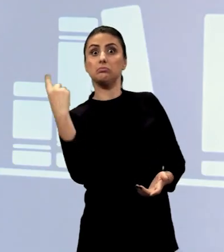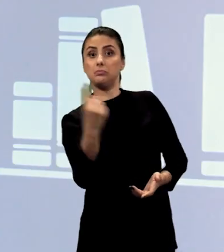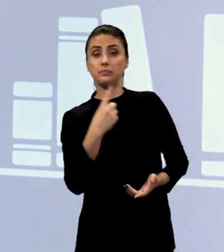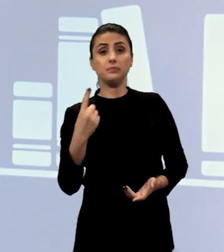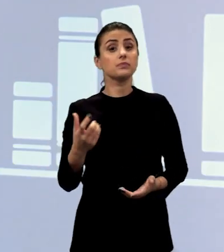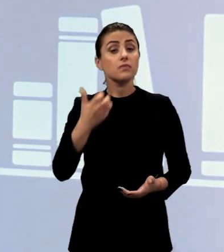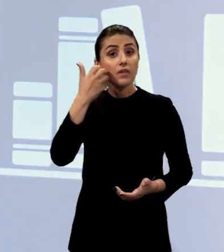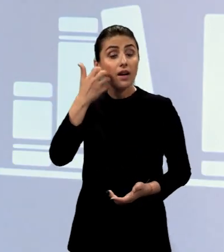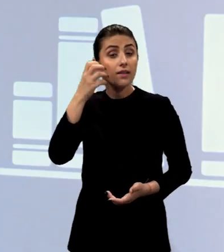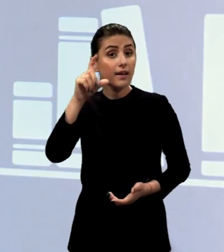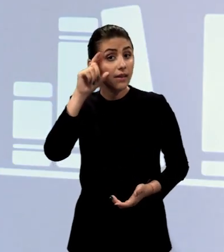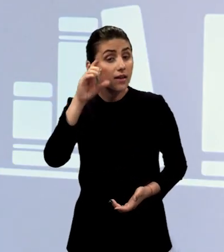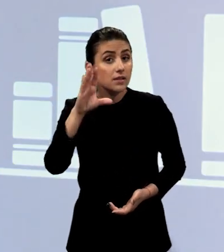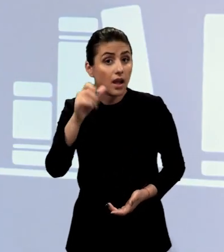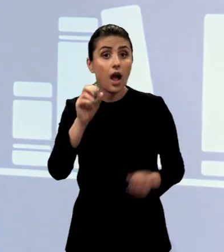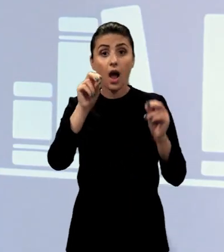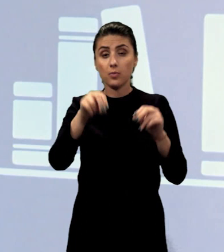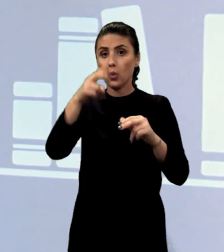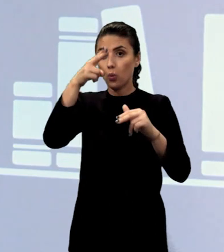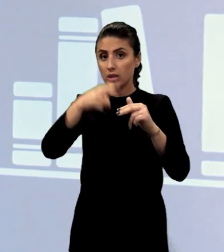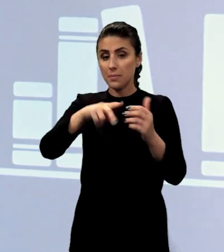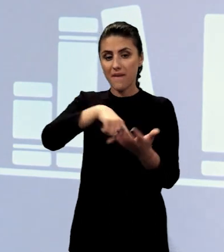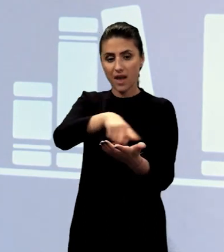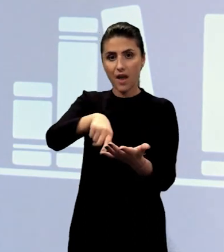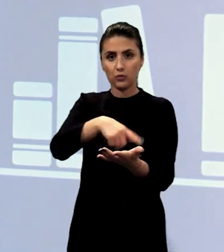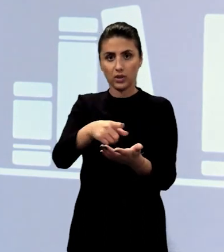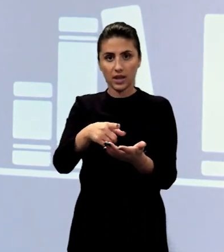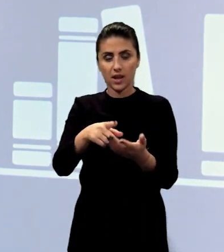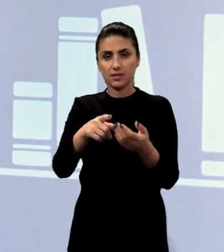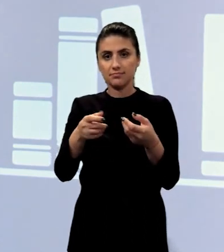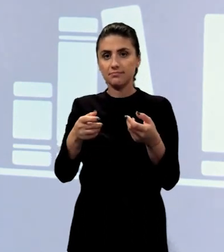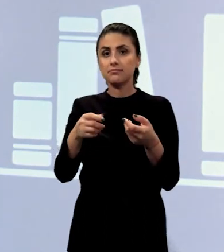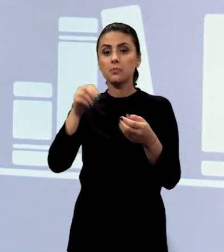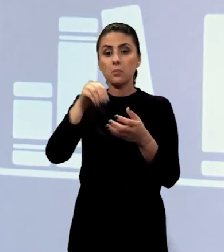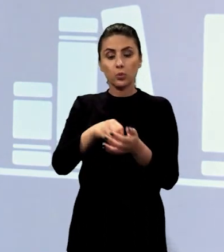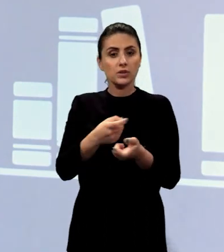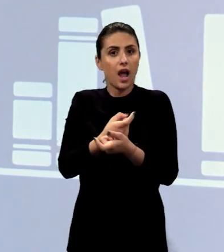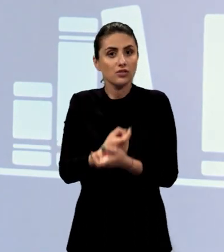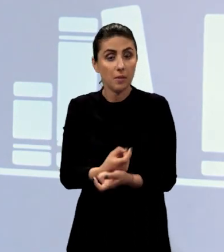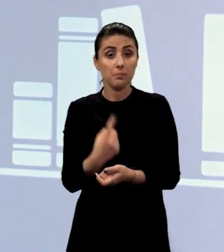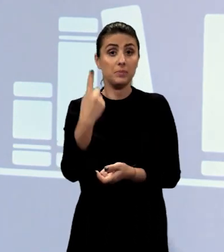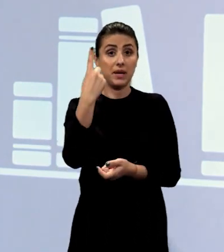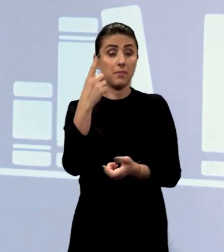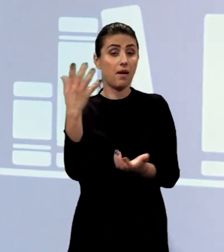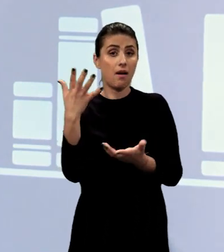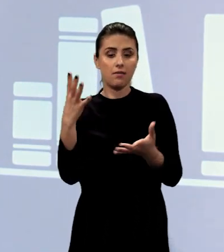Când crezi că ai pus și ultima farfurie în mișcare și te poți așeza, prima pe care ai urnit-o dă